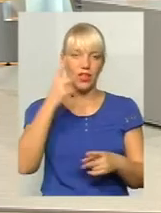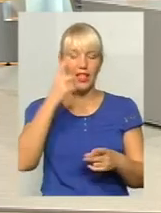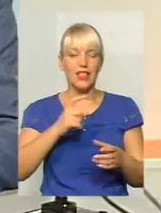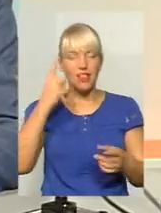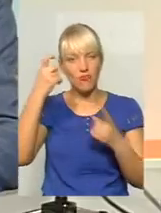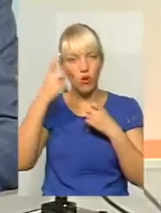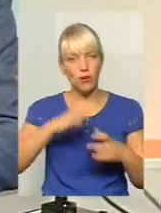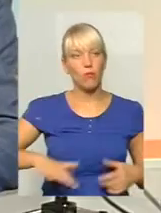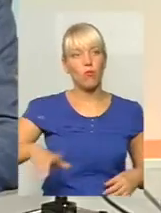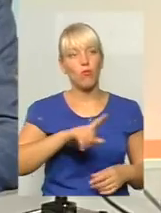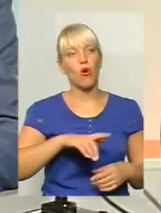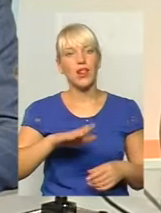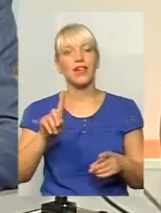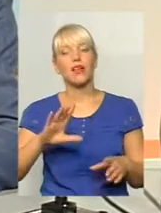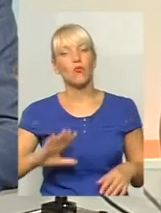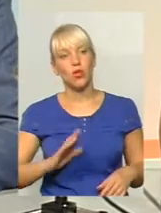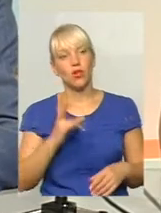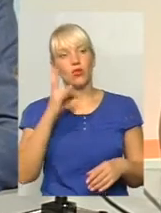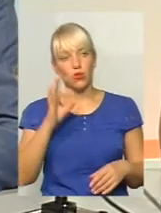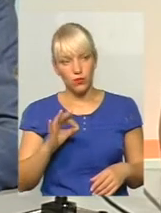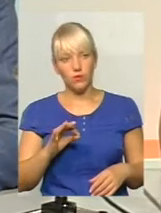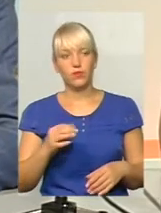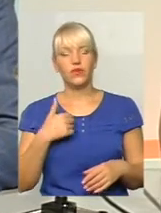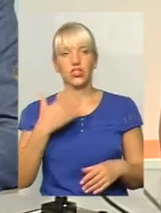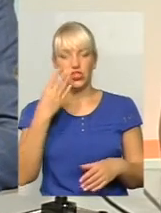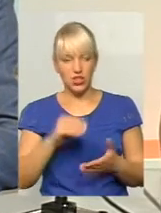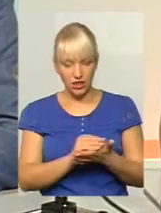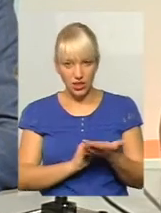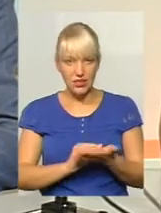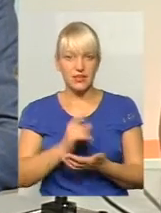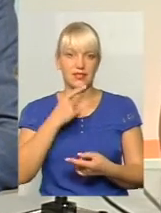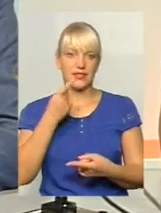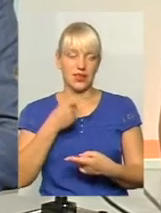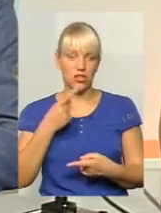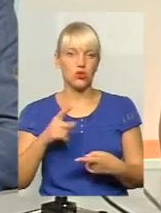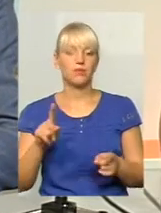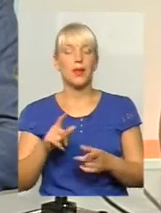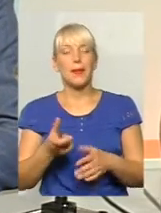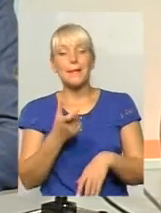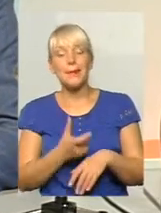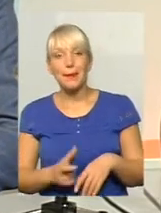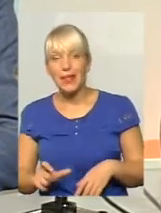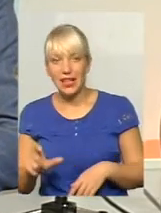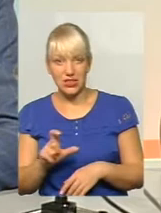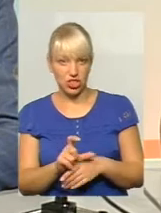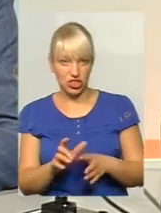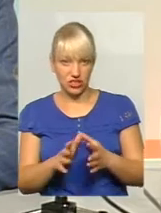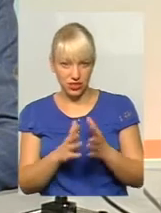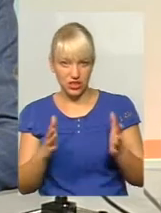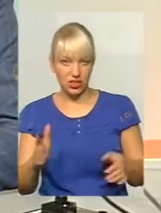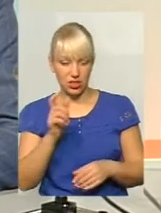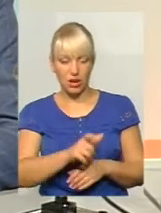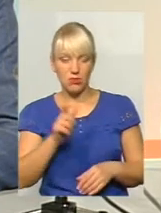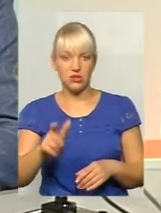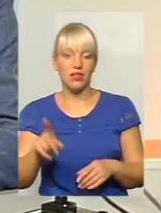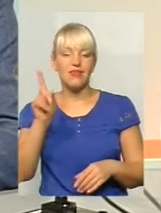поле, яке було. Однак, ще раз кажу, переважна більшість хмельничанів навіть